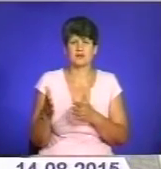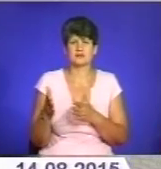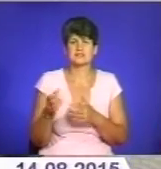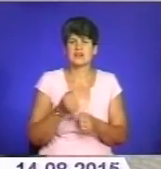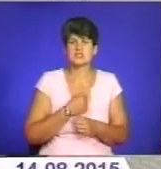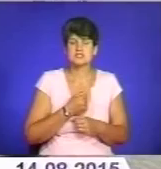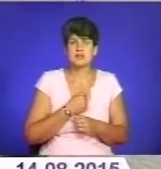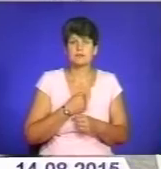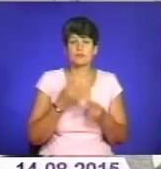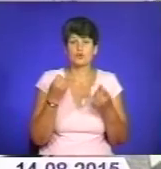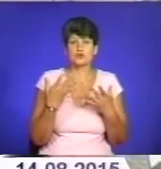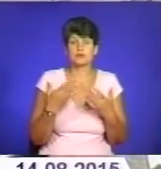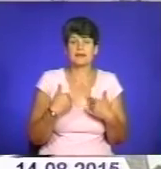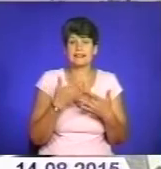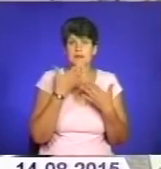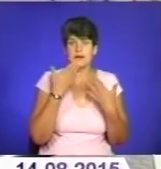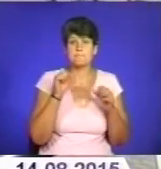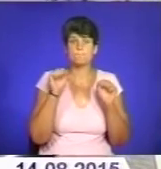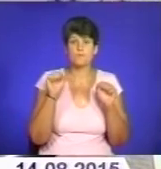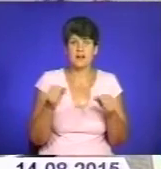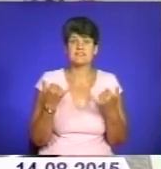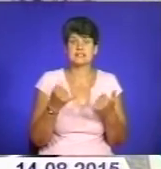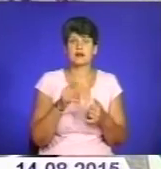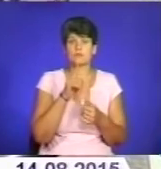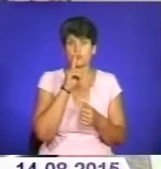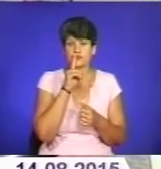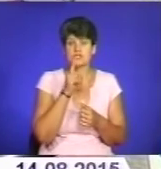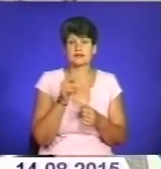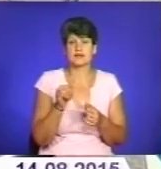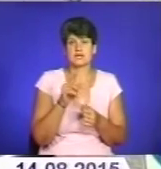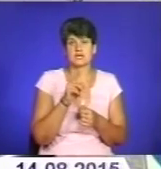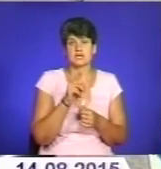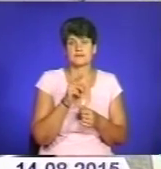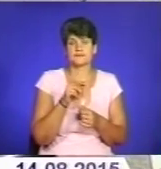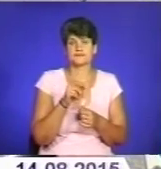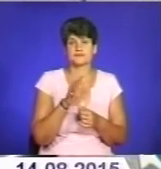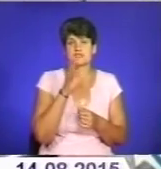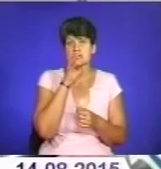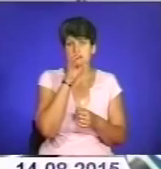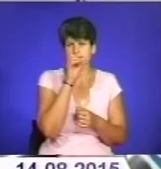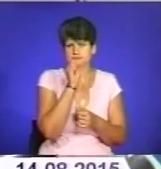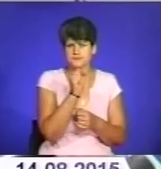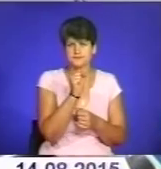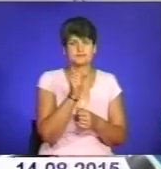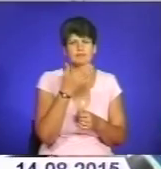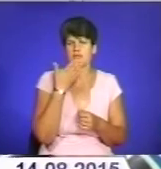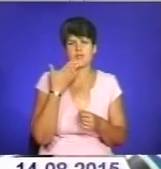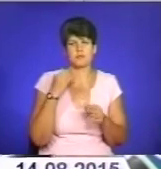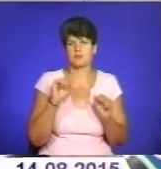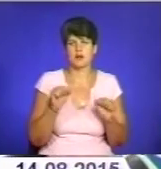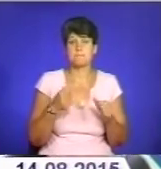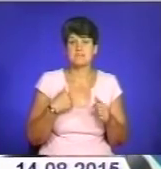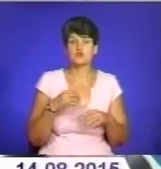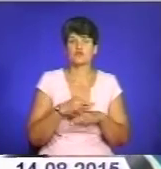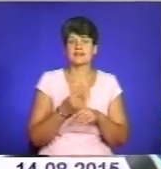Не жаль, просто ми не маємо права зараз мовчати це все і скривати, чи зажати губи. Не маємо права, тому що мій